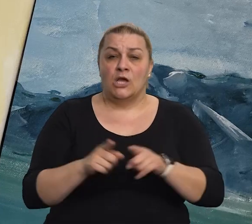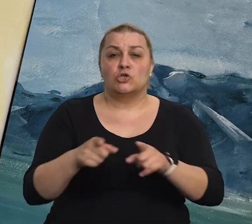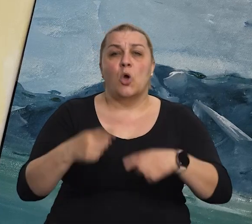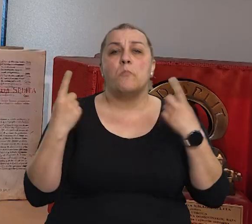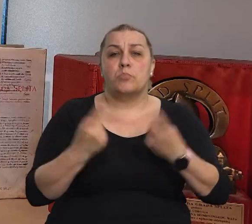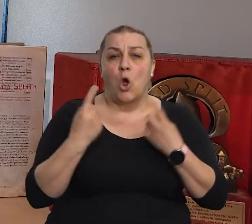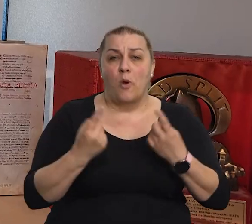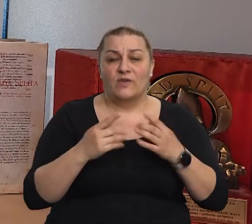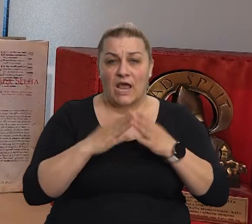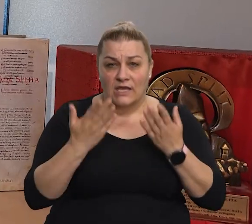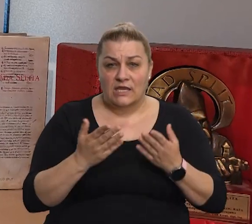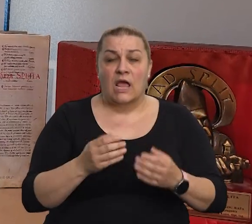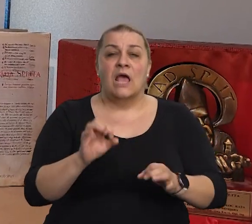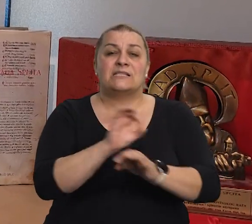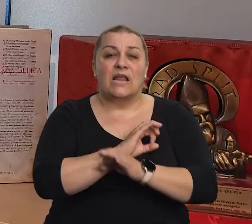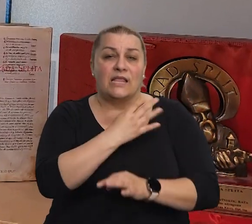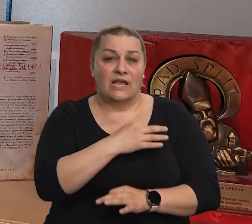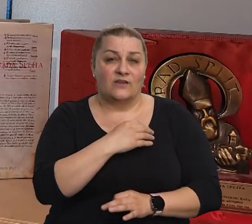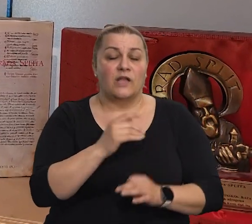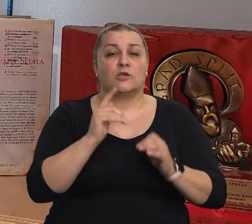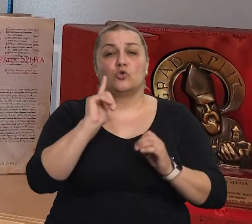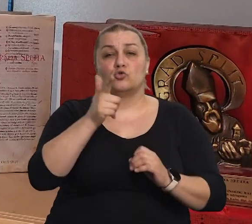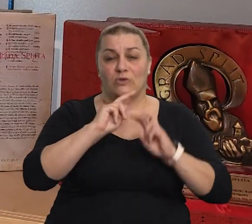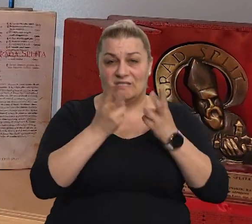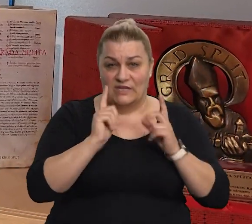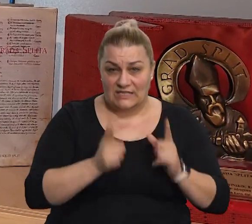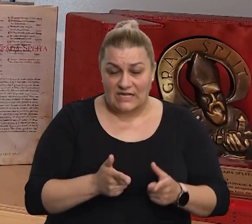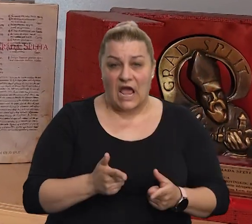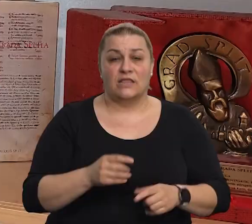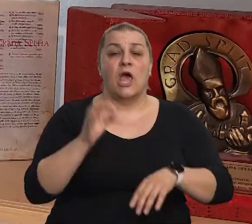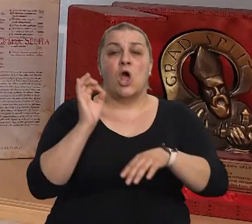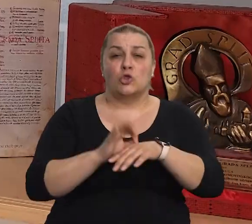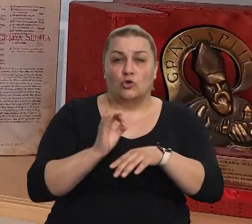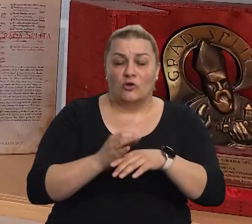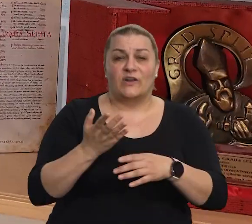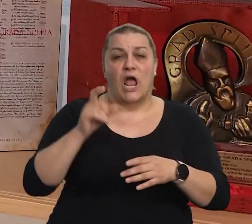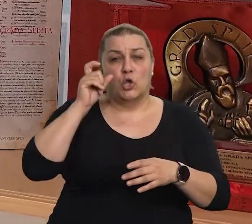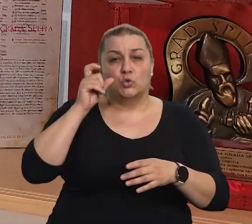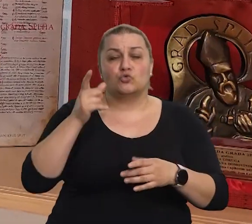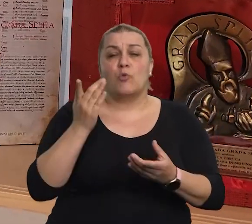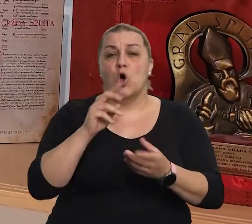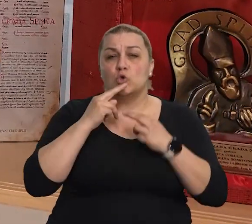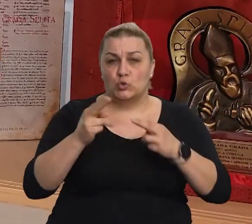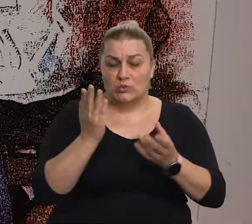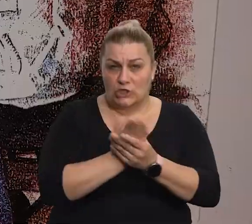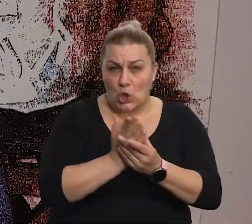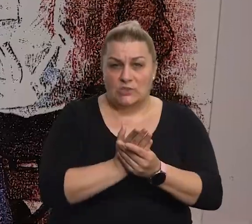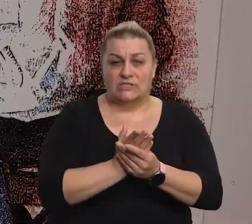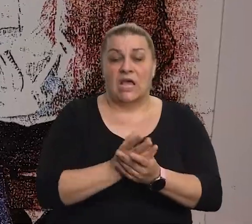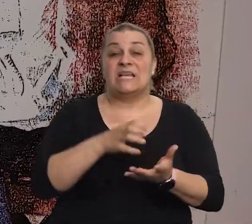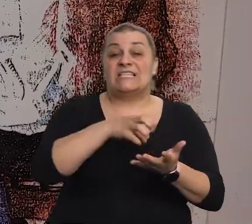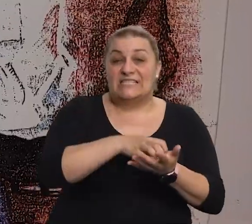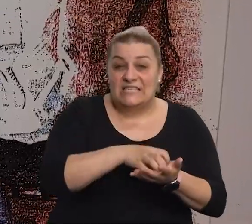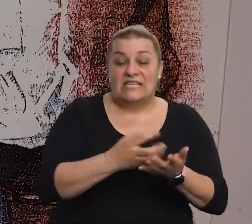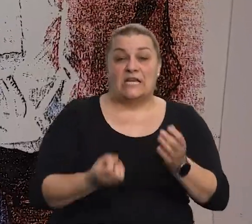knjige Stradanja Hrvata u drugom svjetskom ratu i Poraću, Klonovi nastupaju, Dr. Franjo Tuđma u sudskim dosijevima, Stina, Stvaranje